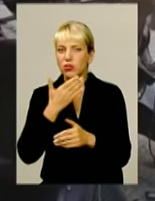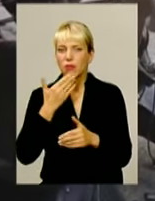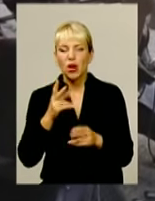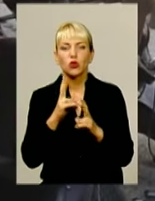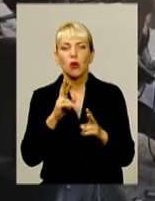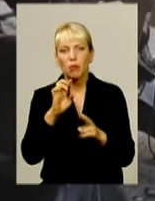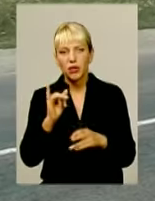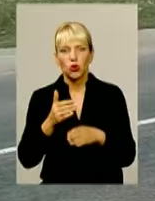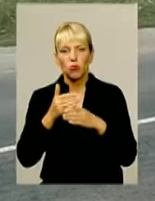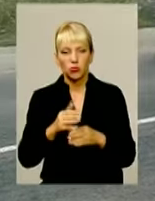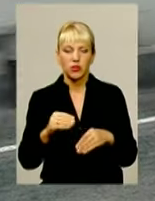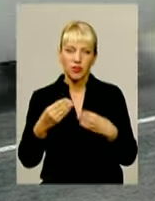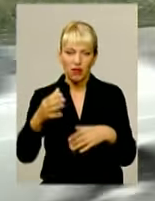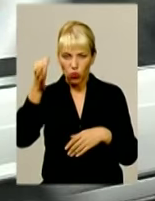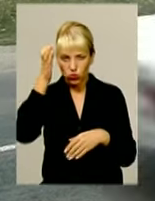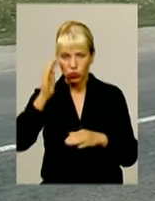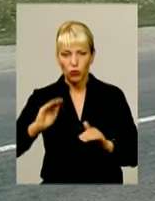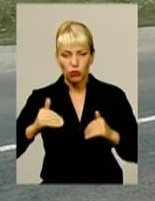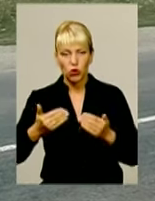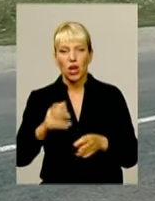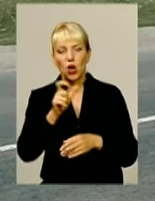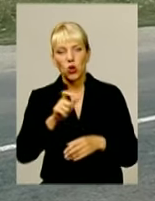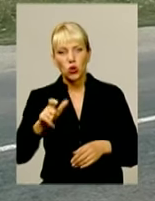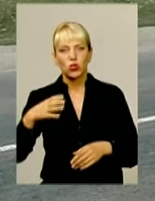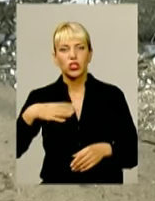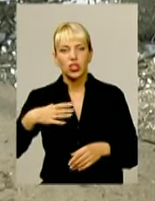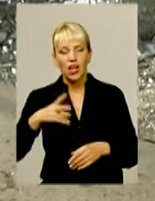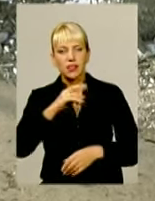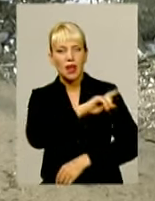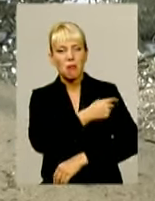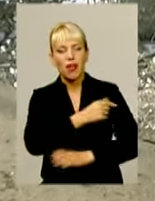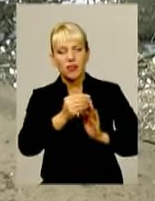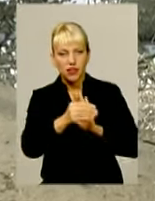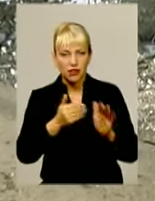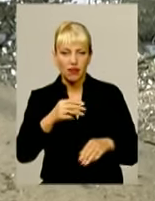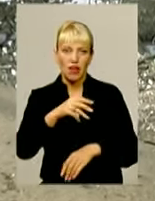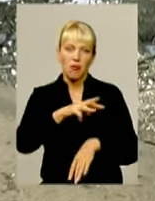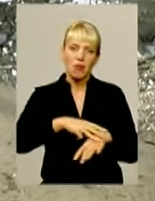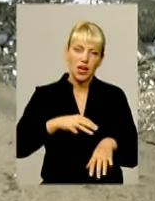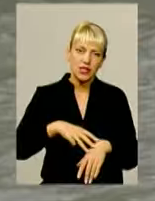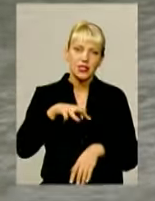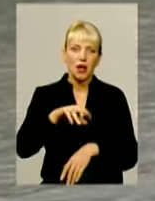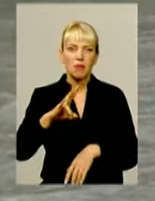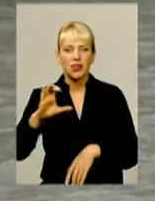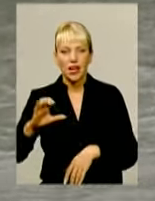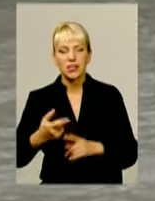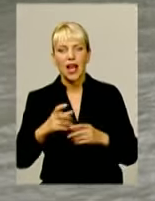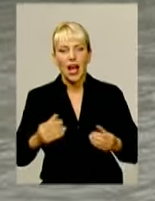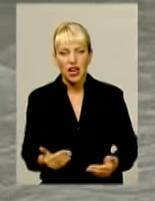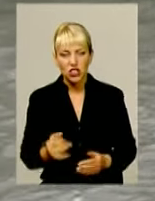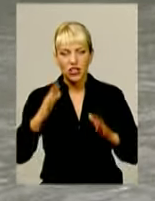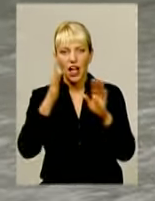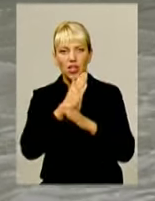чи дав розумну пораду? Люди зазвичай чекають у таких випадках на медиків, міліцію, МНС-ників, а життя і долю хворого